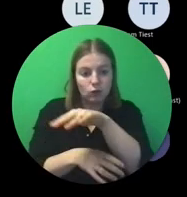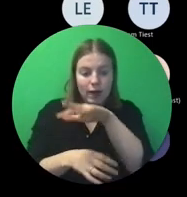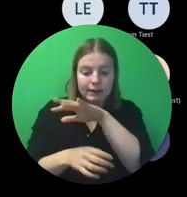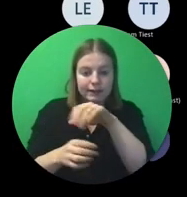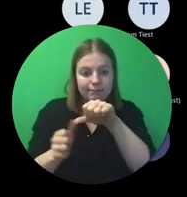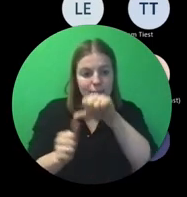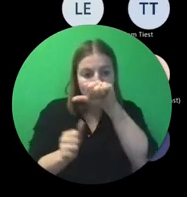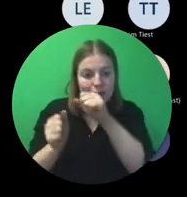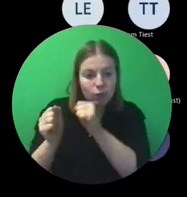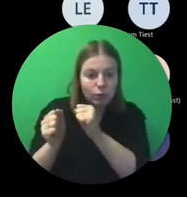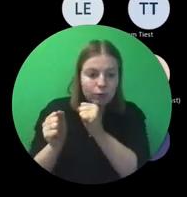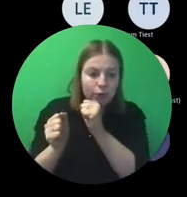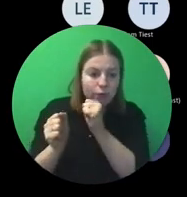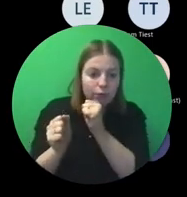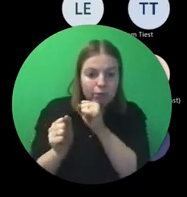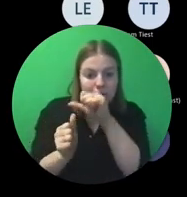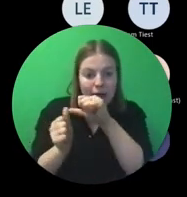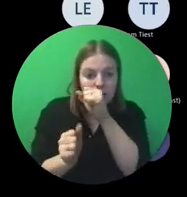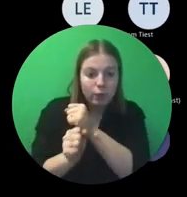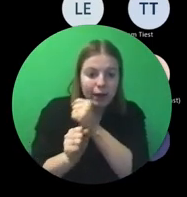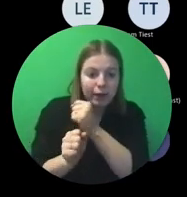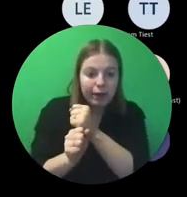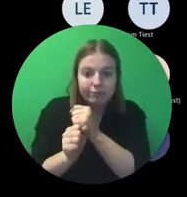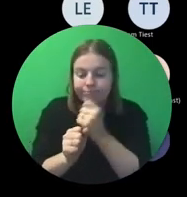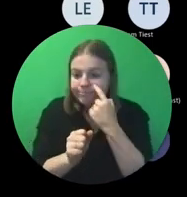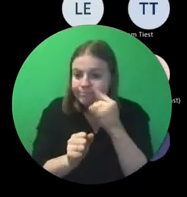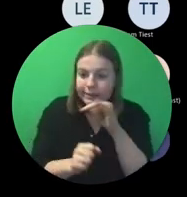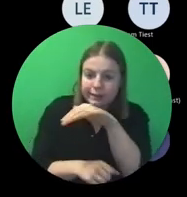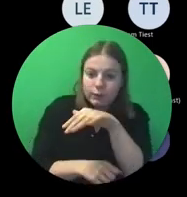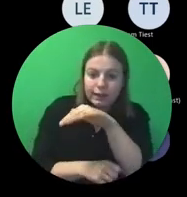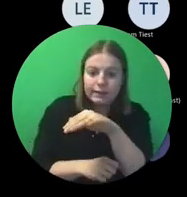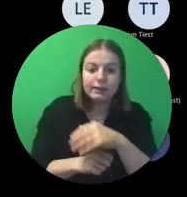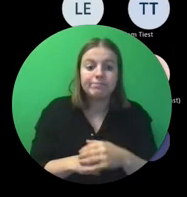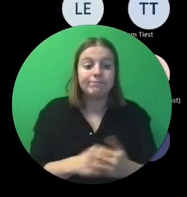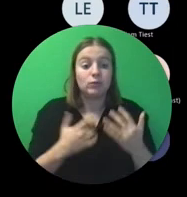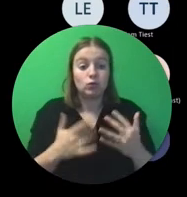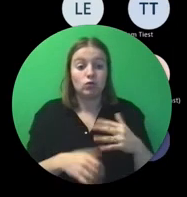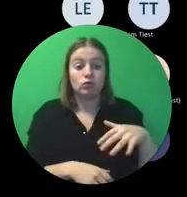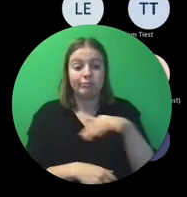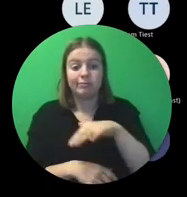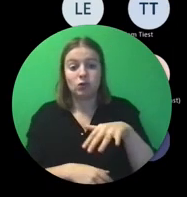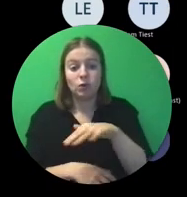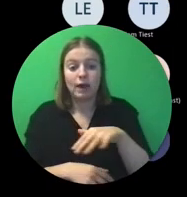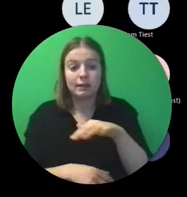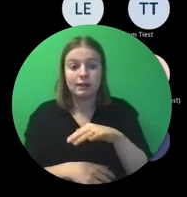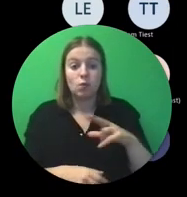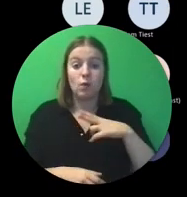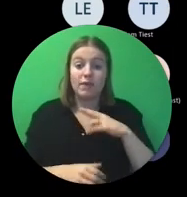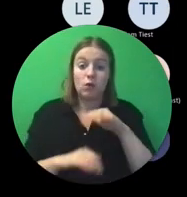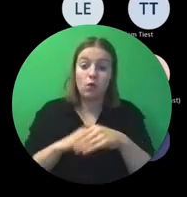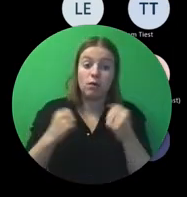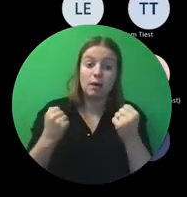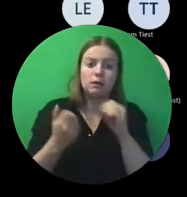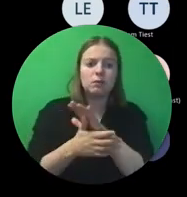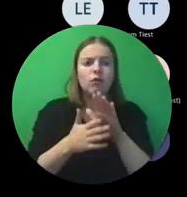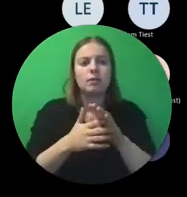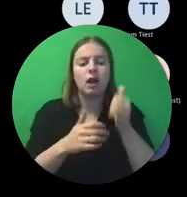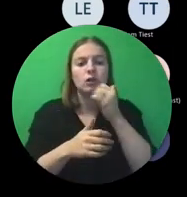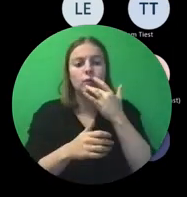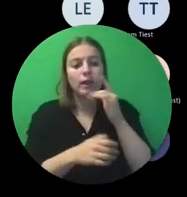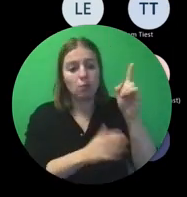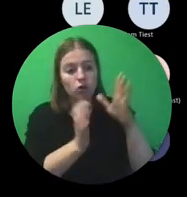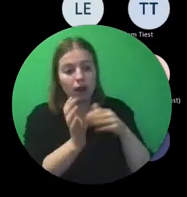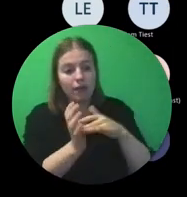op zitten. Nu, we zitten ook wel in een situatie waar, wanneer is het overmacht, bijvoorbeeld naar het